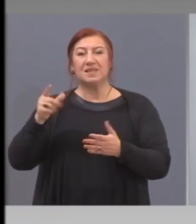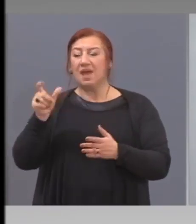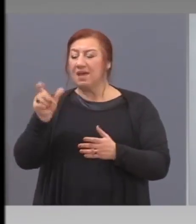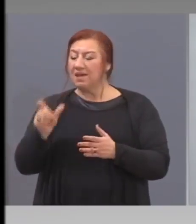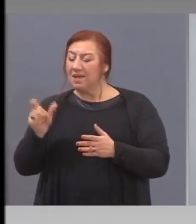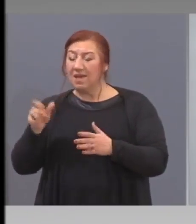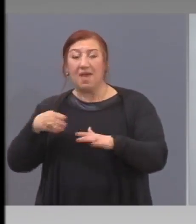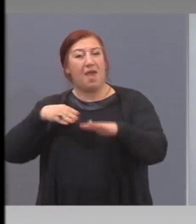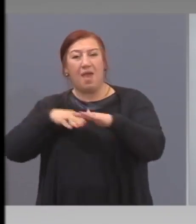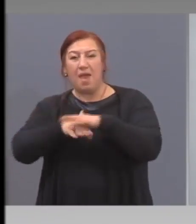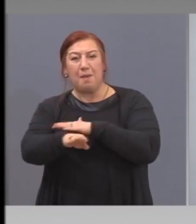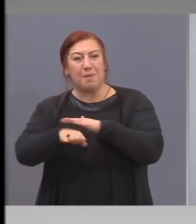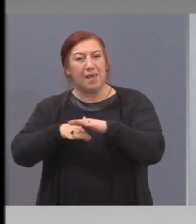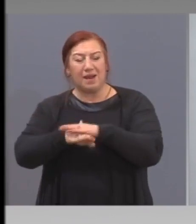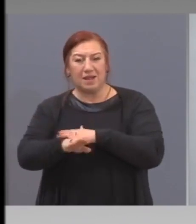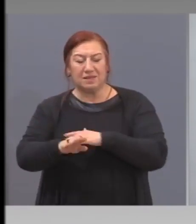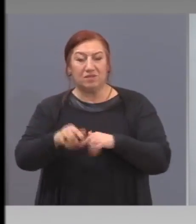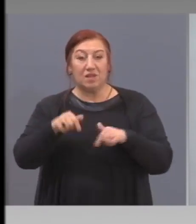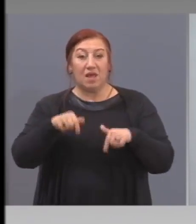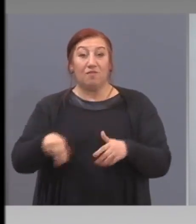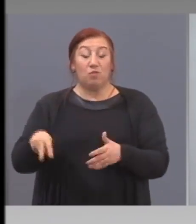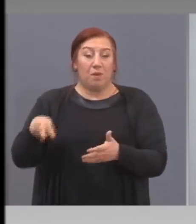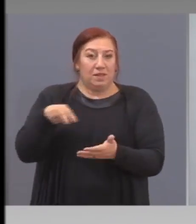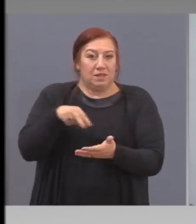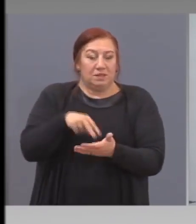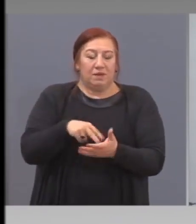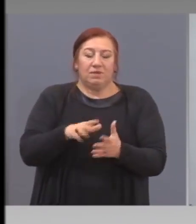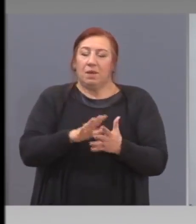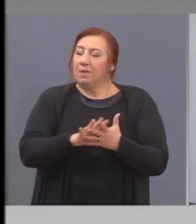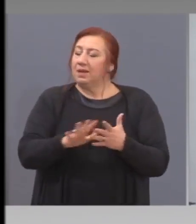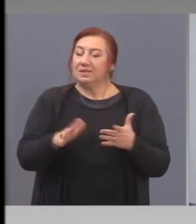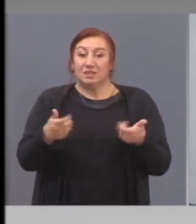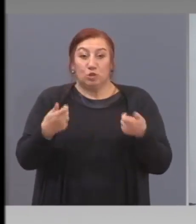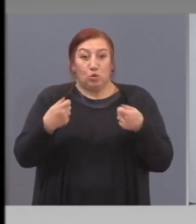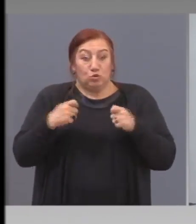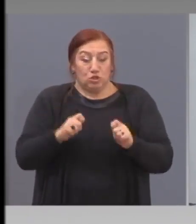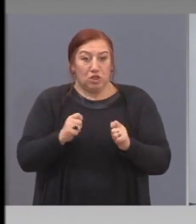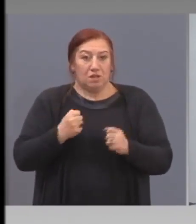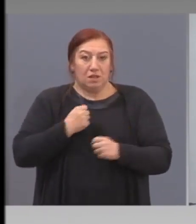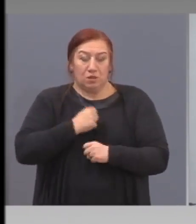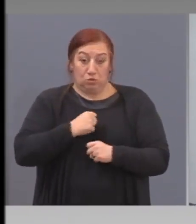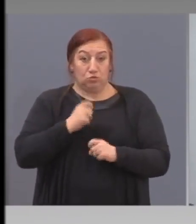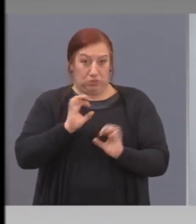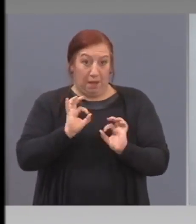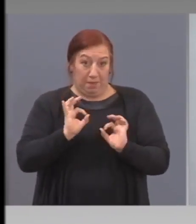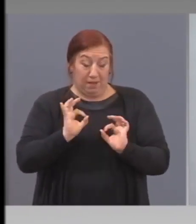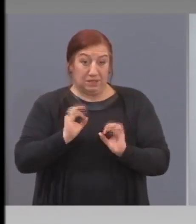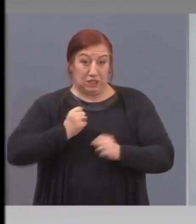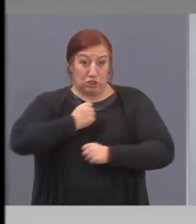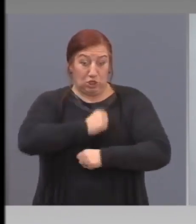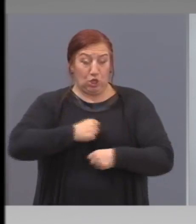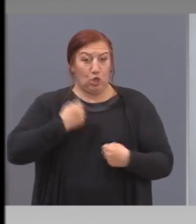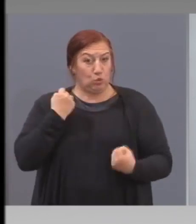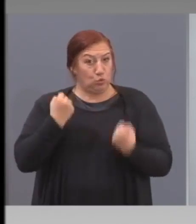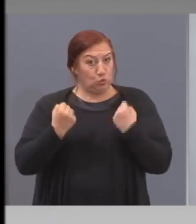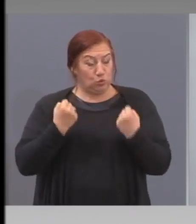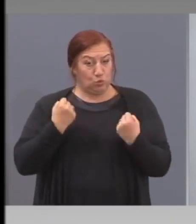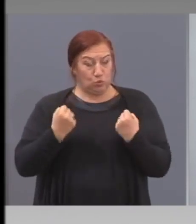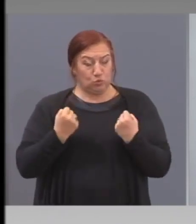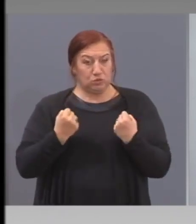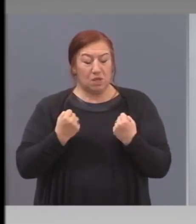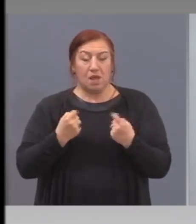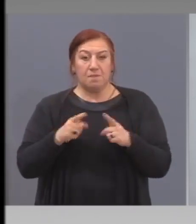изправени пред изключителни трудности. Ама трудности, казвам. Да не кажа и катастрофа.